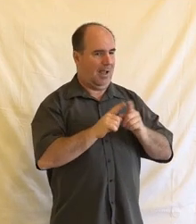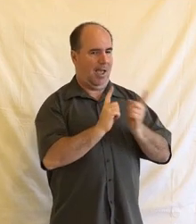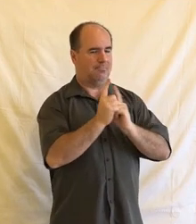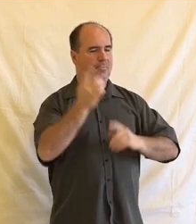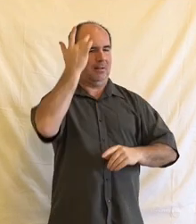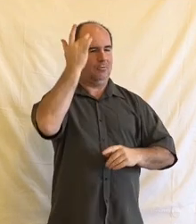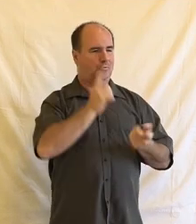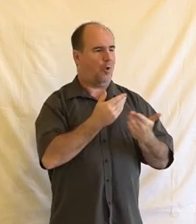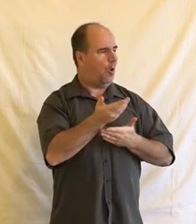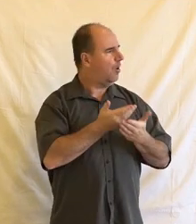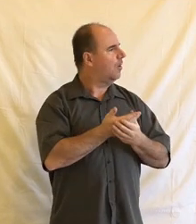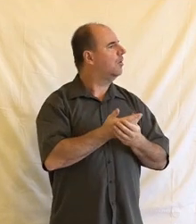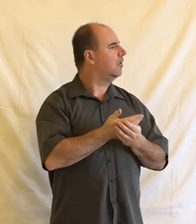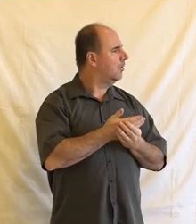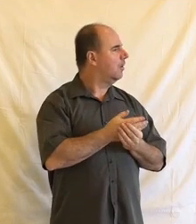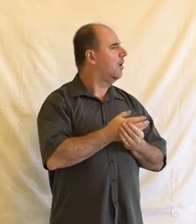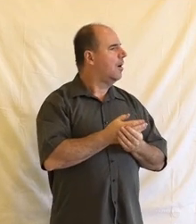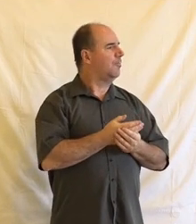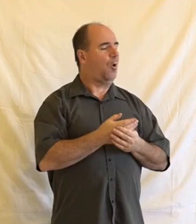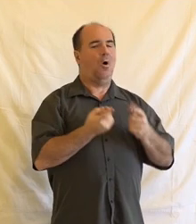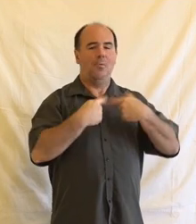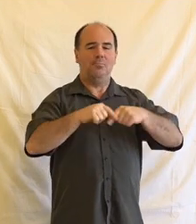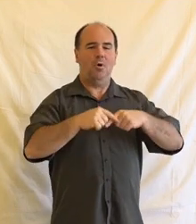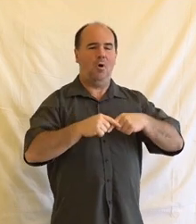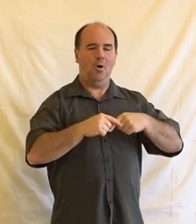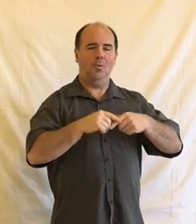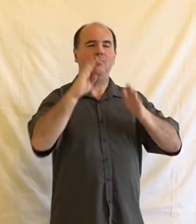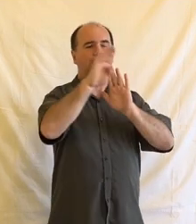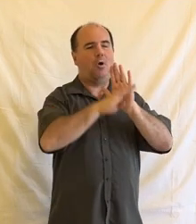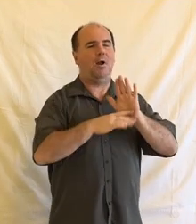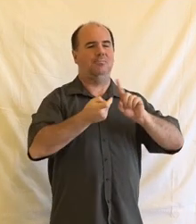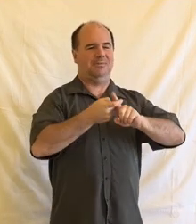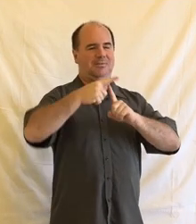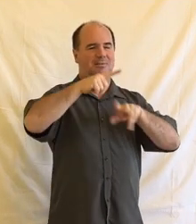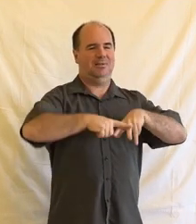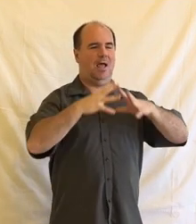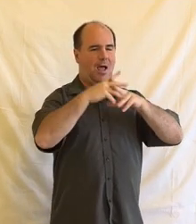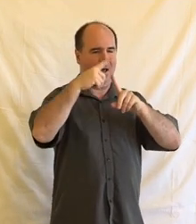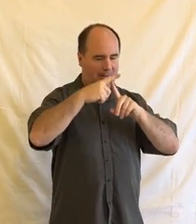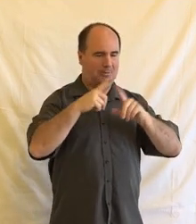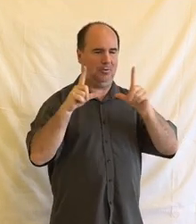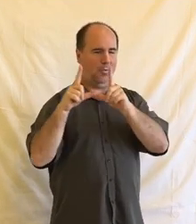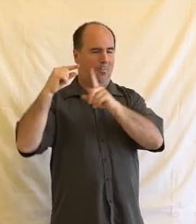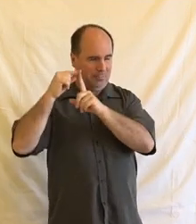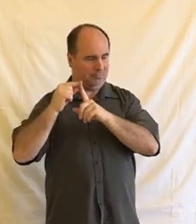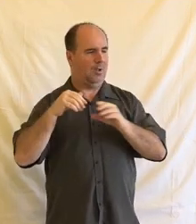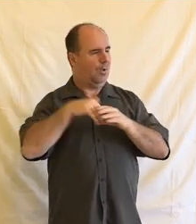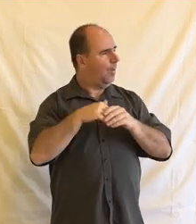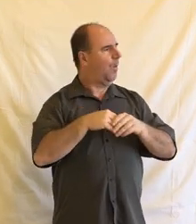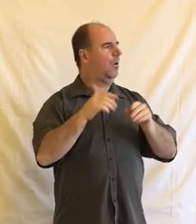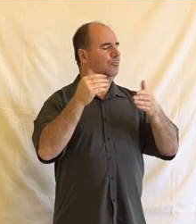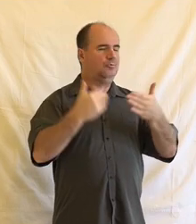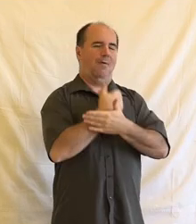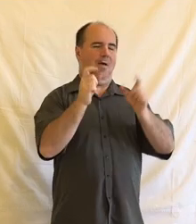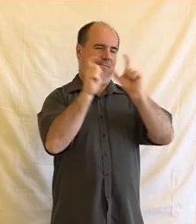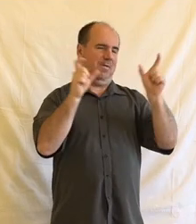v různých akceleračních startupových programech. Jana, vítejte taky tady. A poslední, děkujeme, že jste